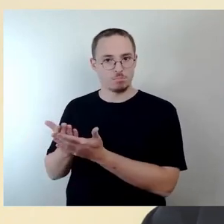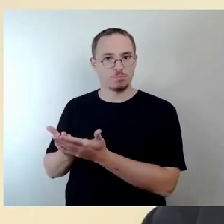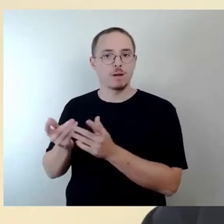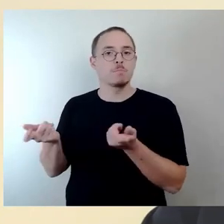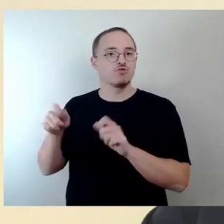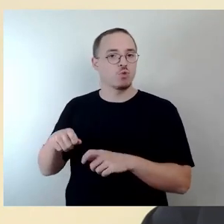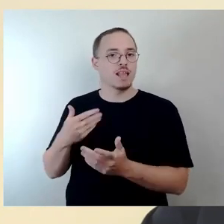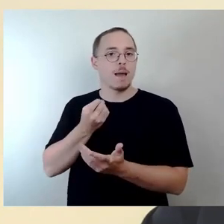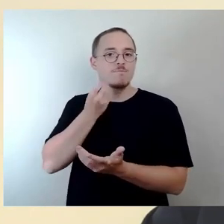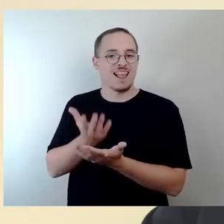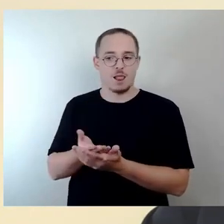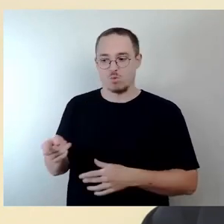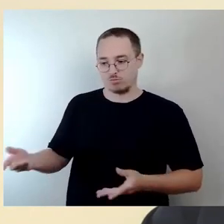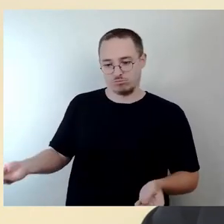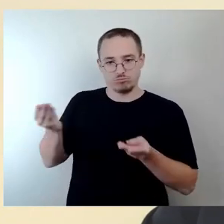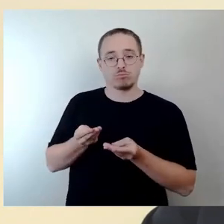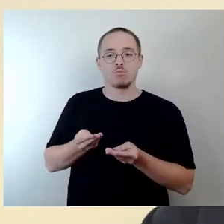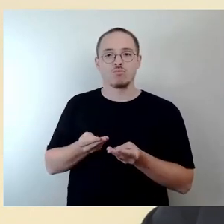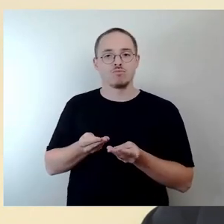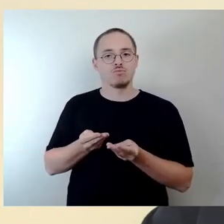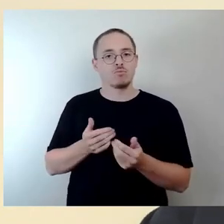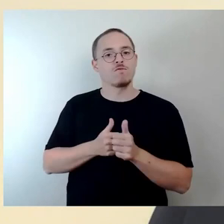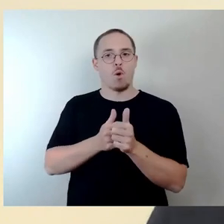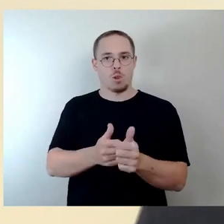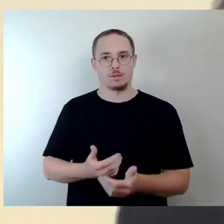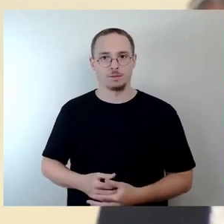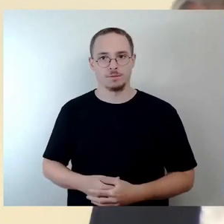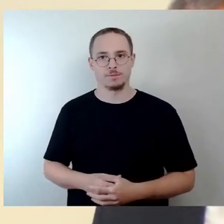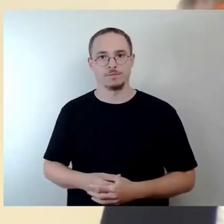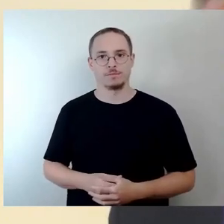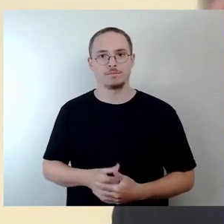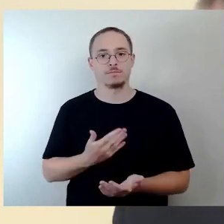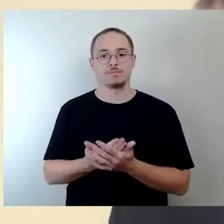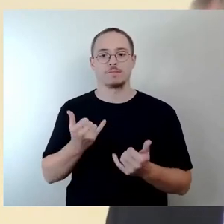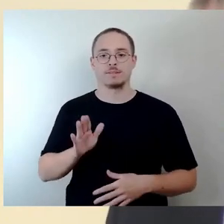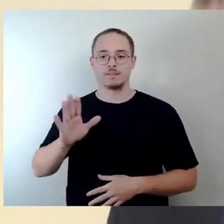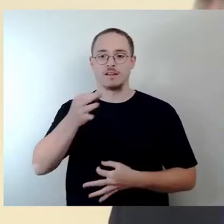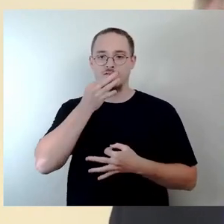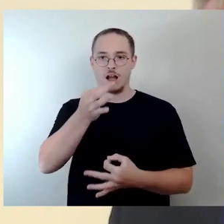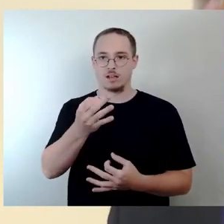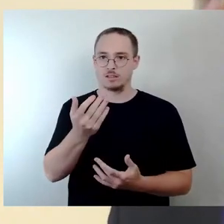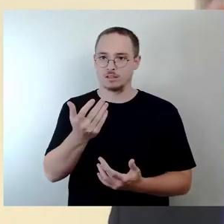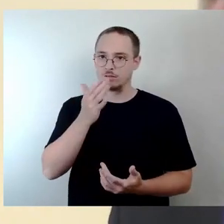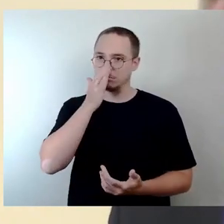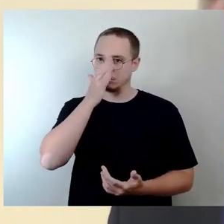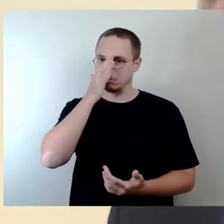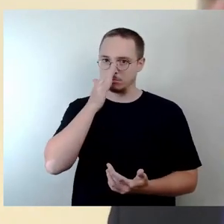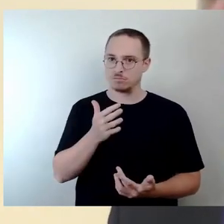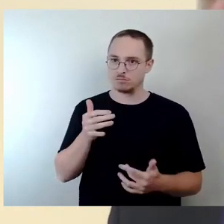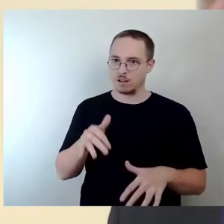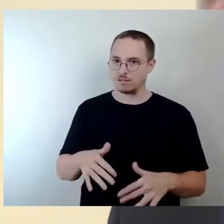zu Ihren Fragen kann ich Ihnen antworten. Das Heinrich-Schürz-Konservatorium müsste sein musikalisches und tänzerisches